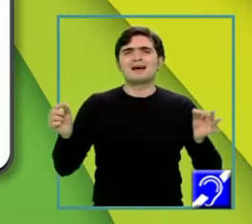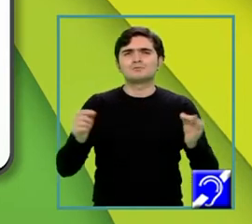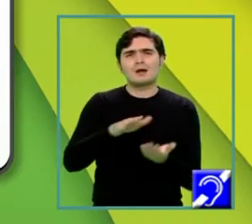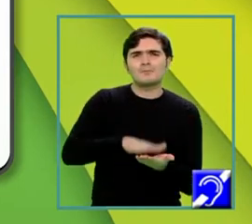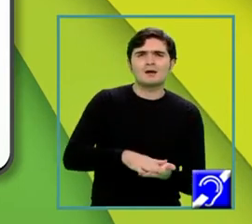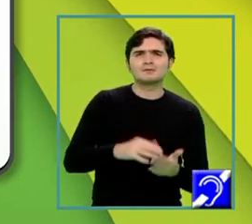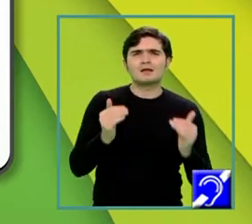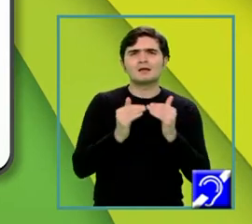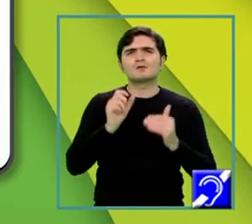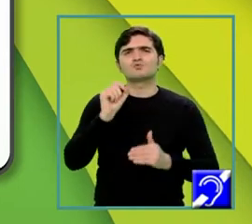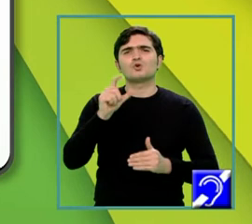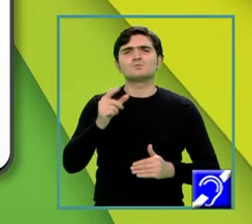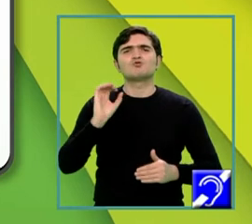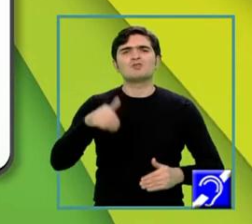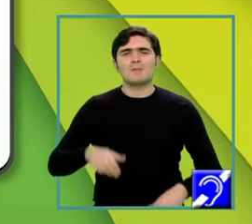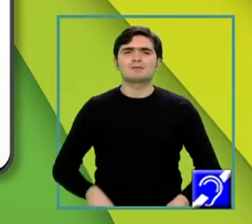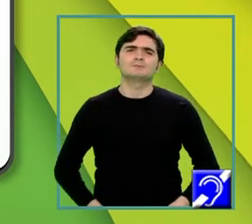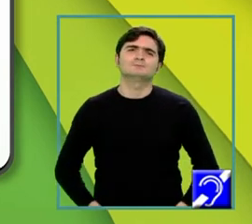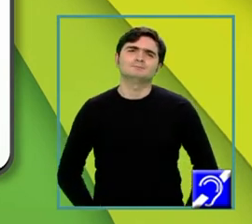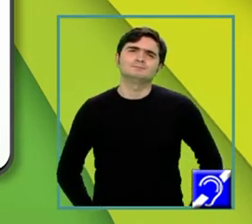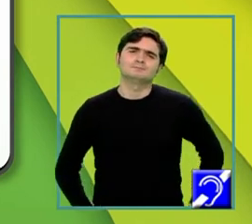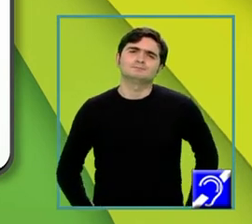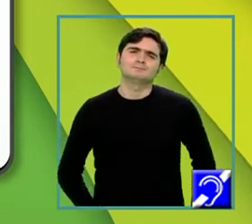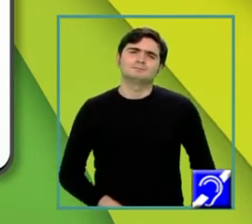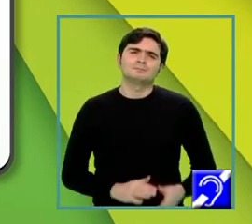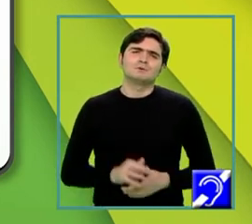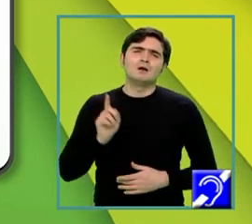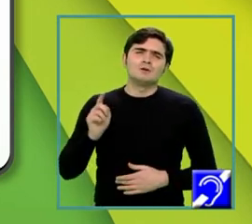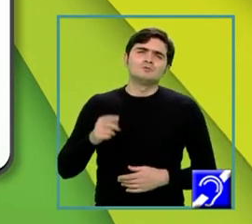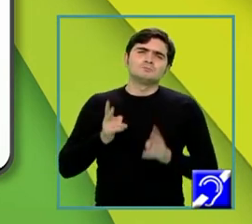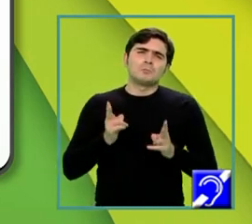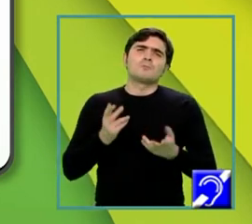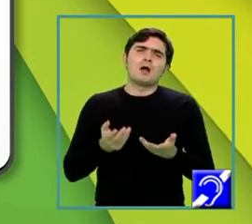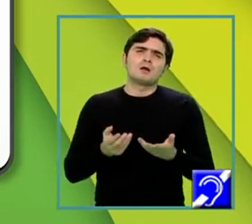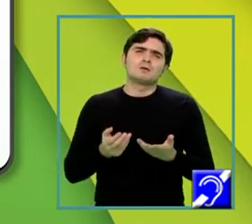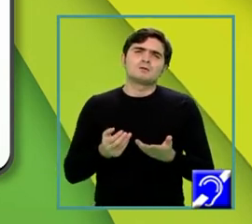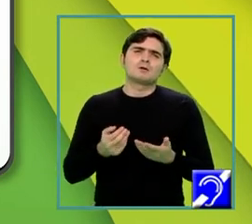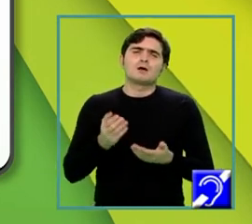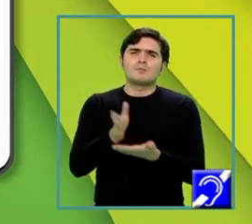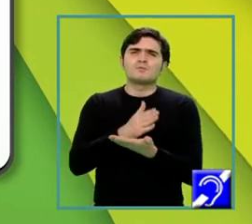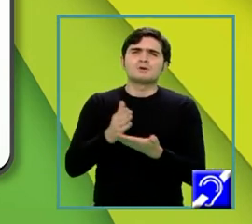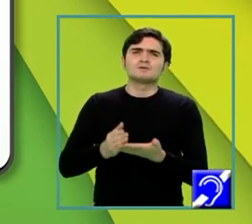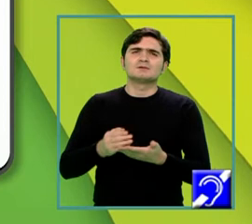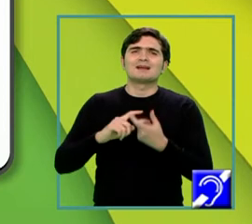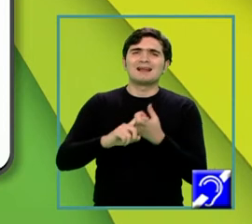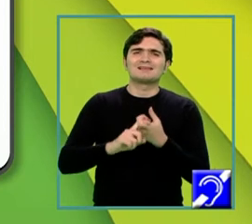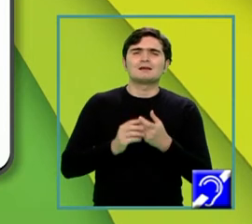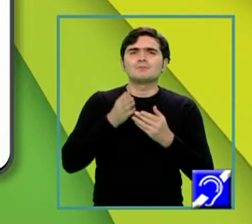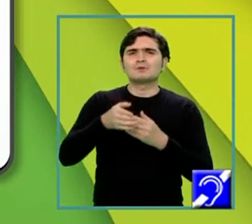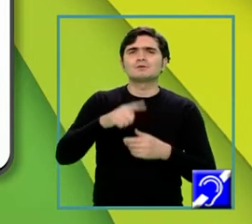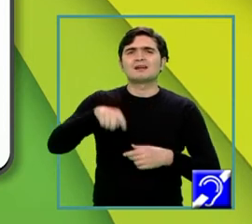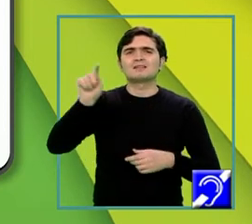egală cu 12 centimetri. Aici bineînțeles că am împărțit relația prin radical din 3,